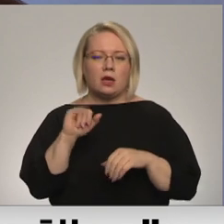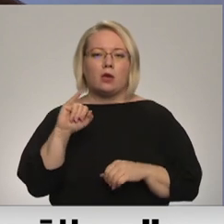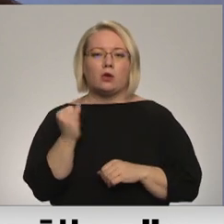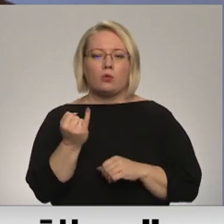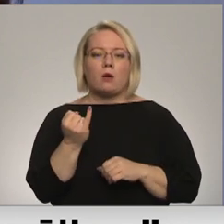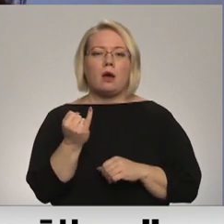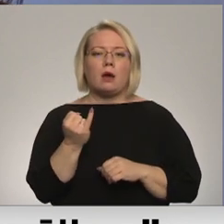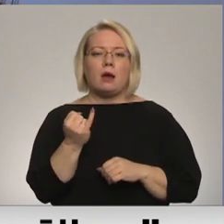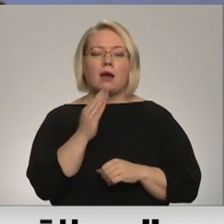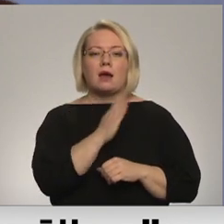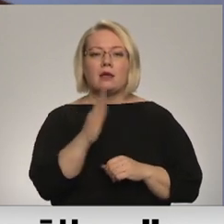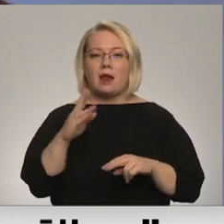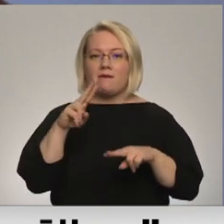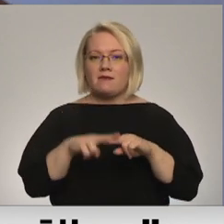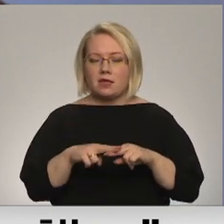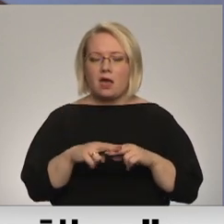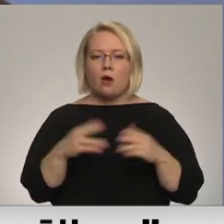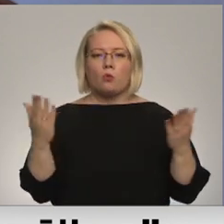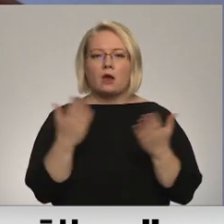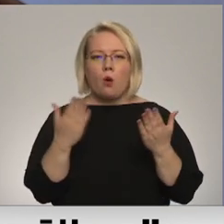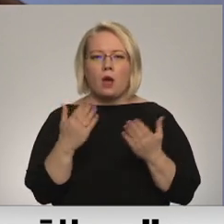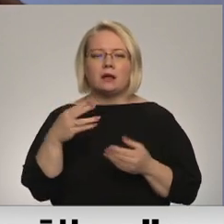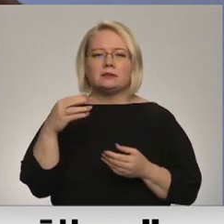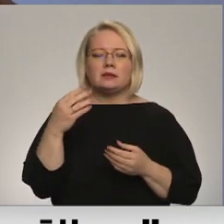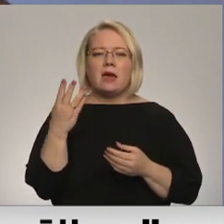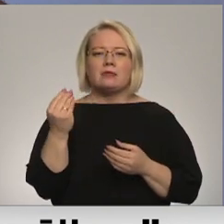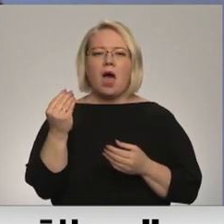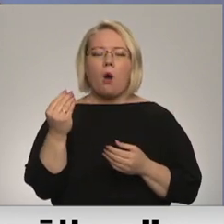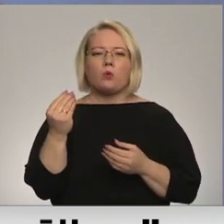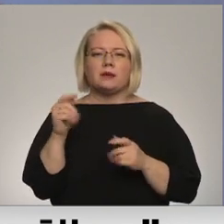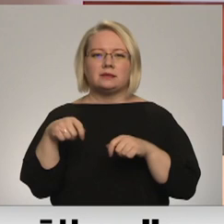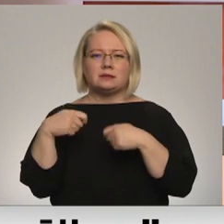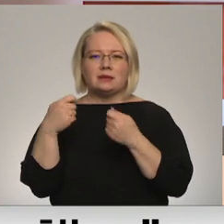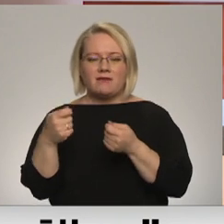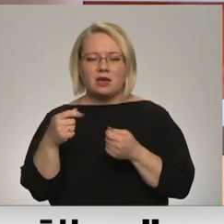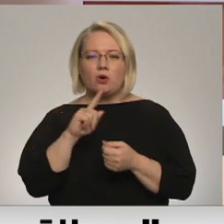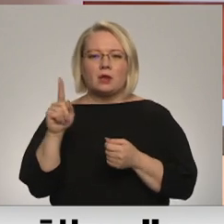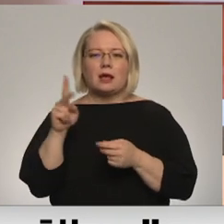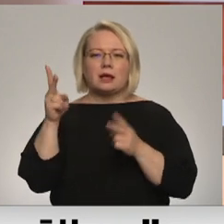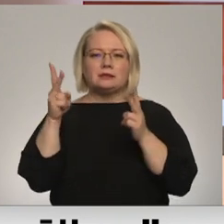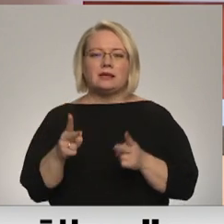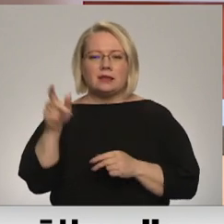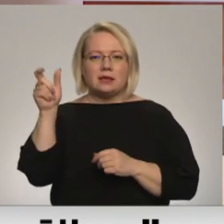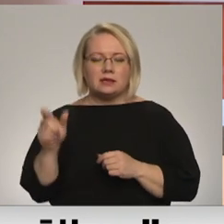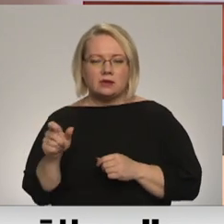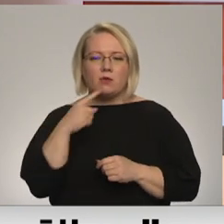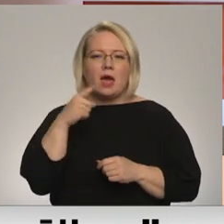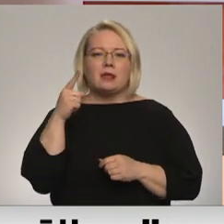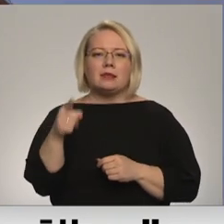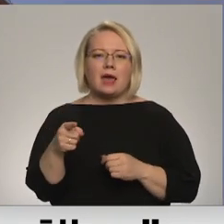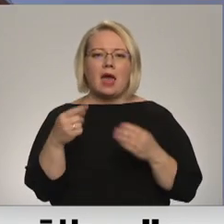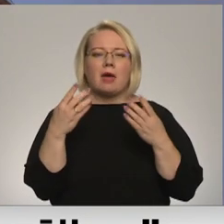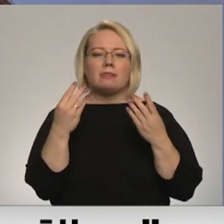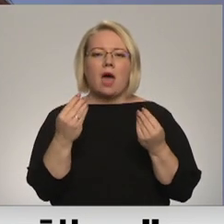katrā vietā, kur ir kāds naudas mūļus, ir arī kāds cietušais, kurš ir cietis no šī naudas mūļa. Naudas mūļi nav